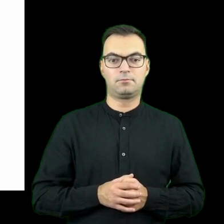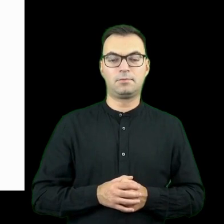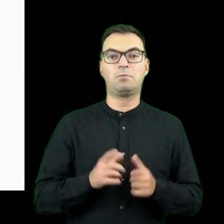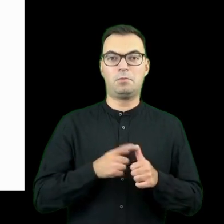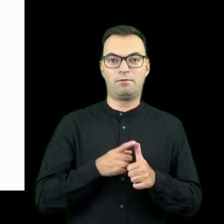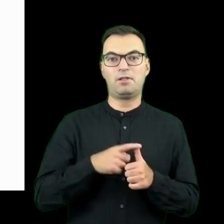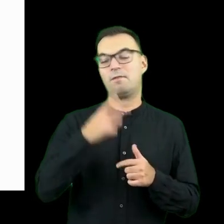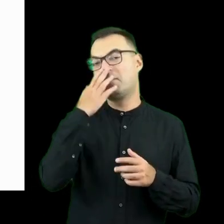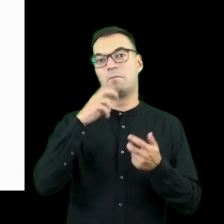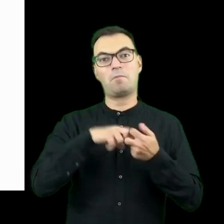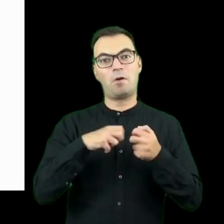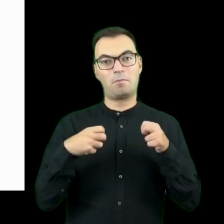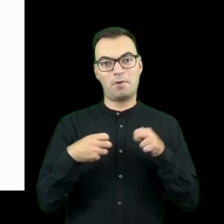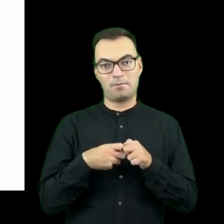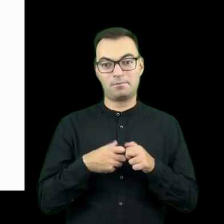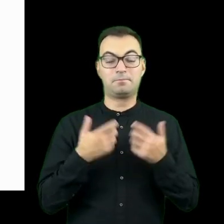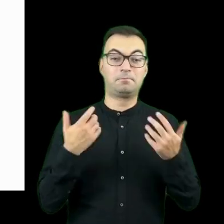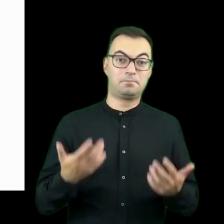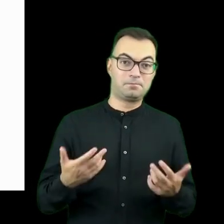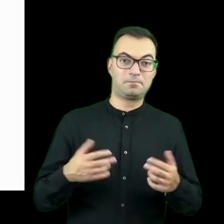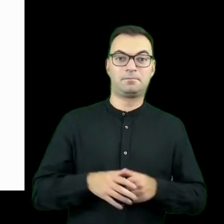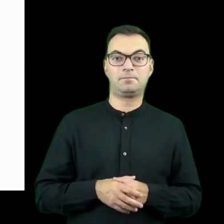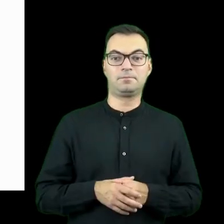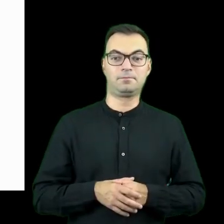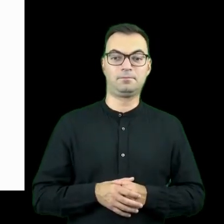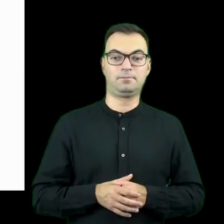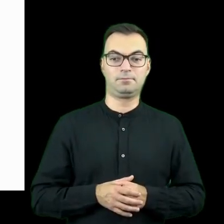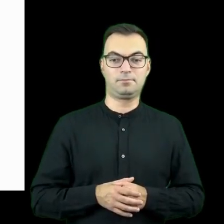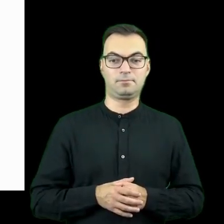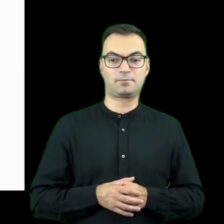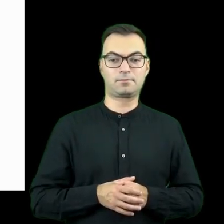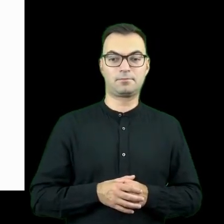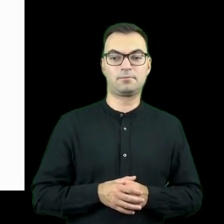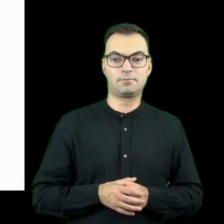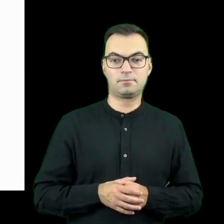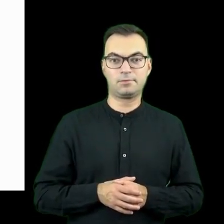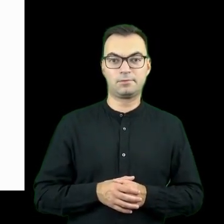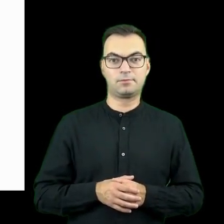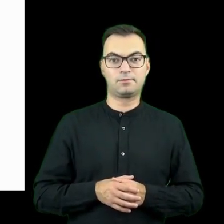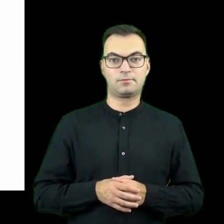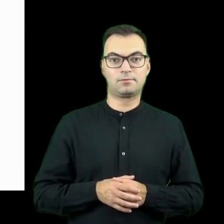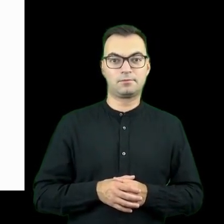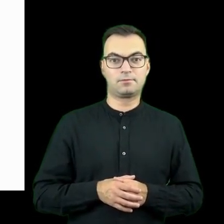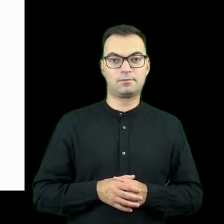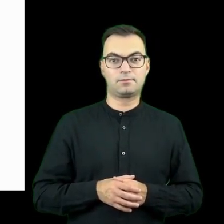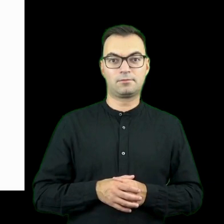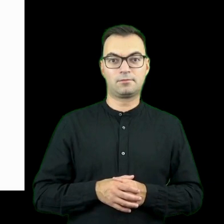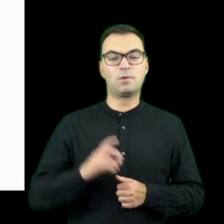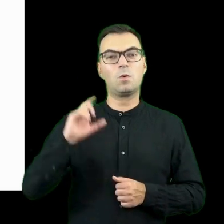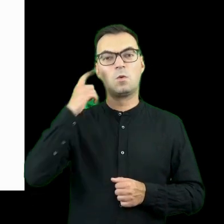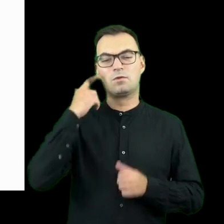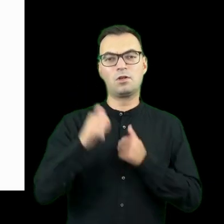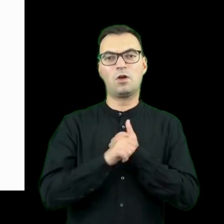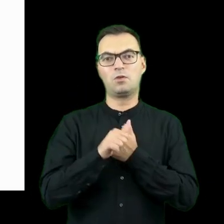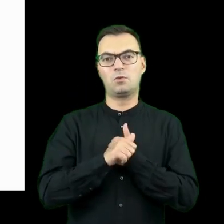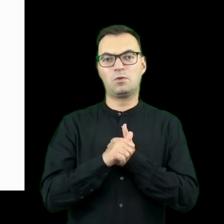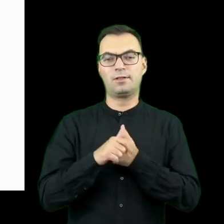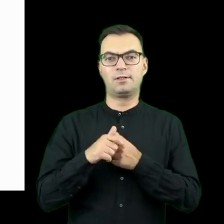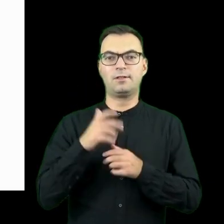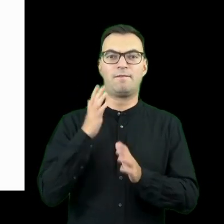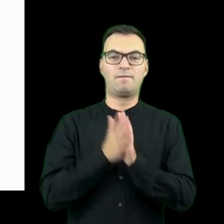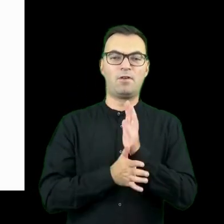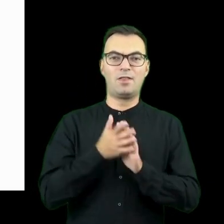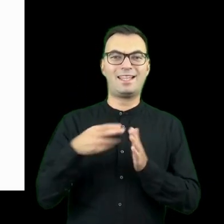określenie problemu. Problem się pojawił głównie przy tej fali migracji